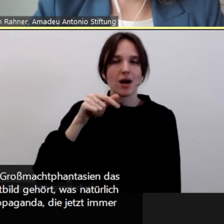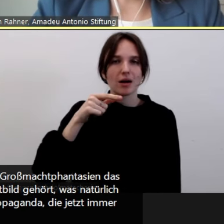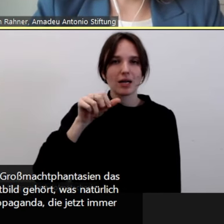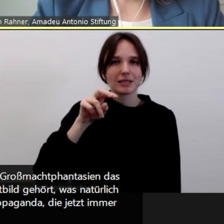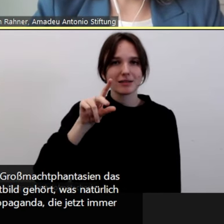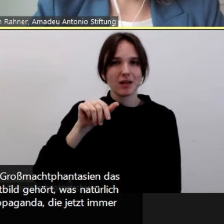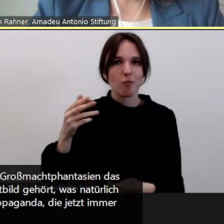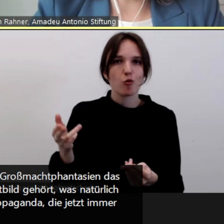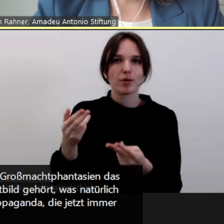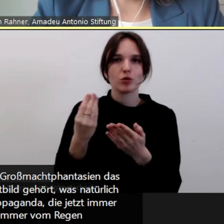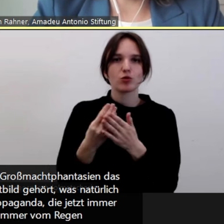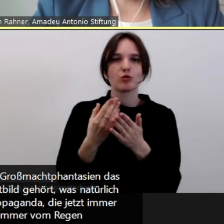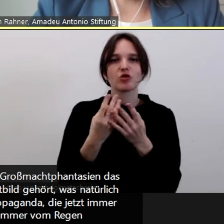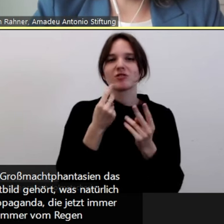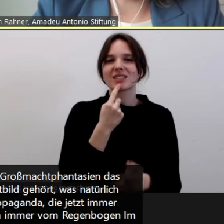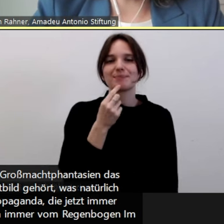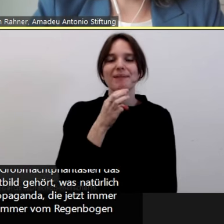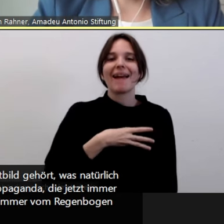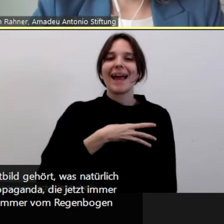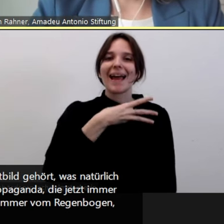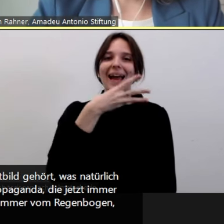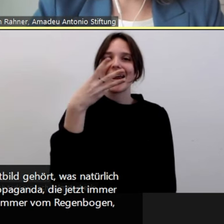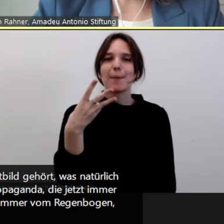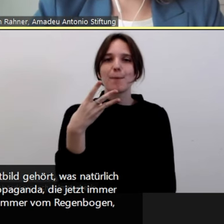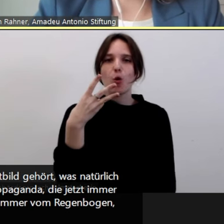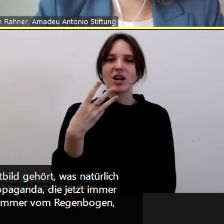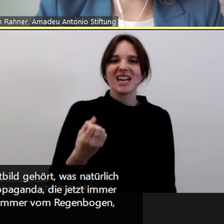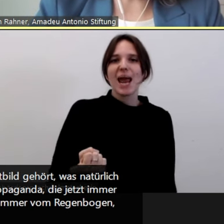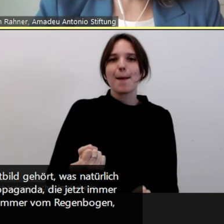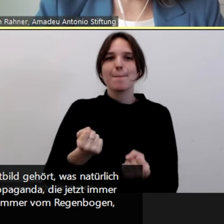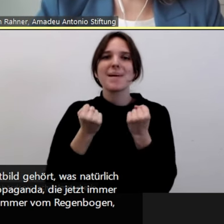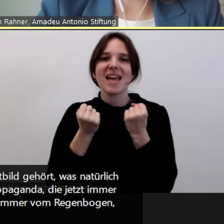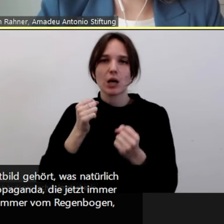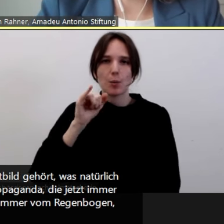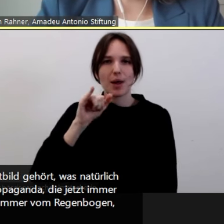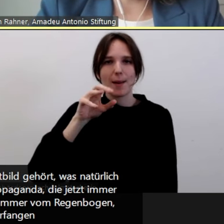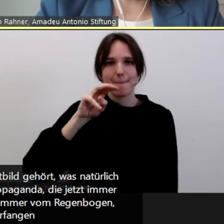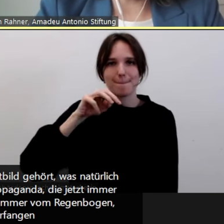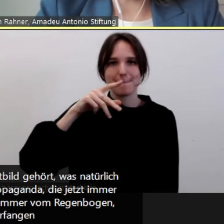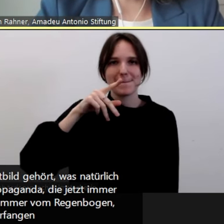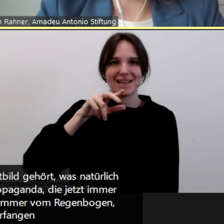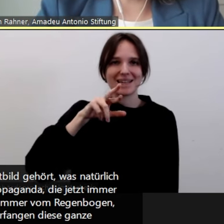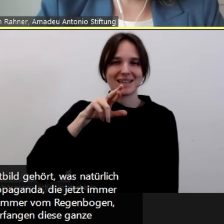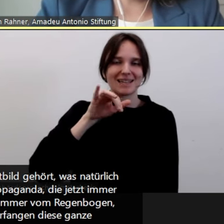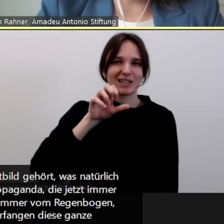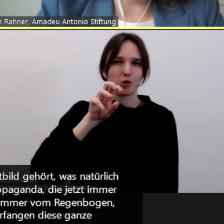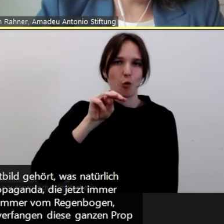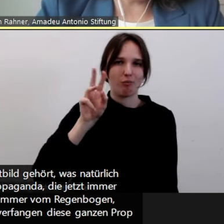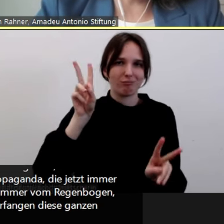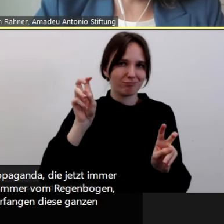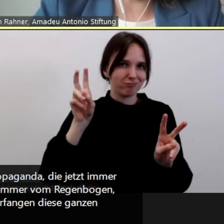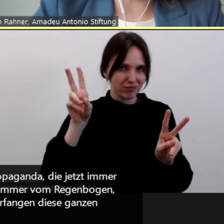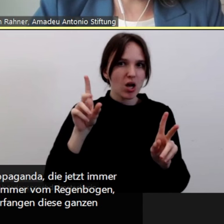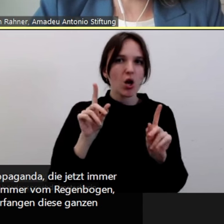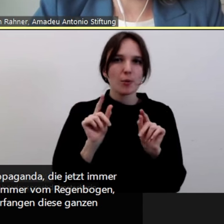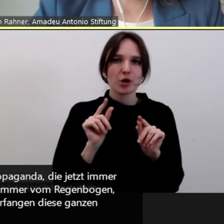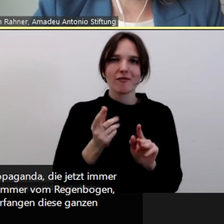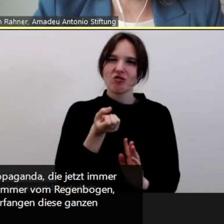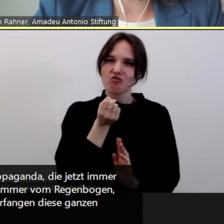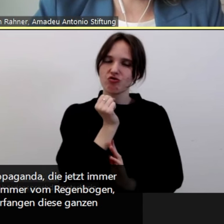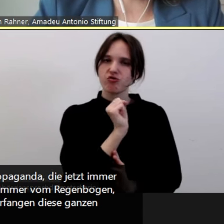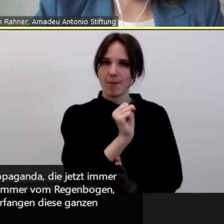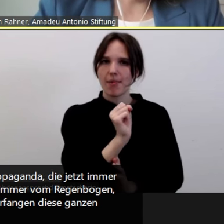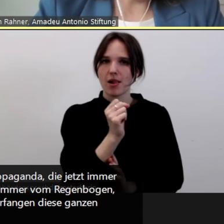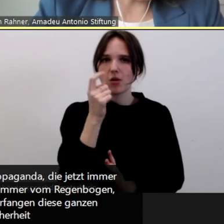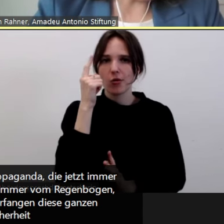da wird ja immer vom Regenbogenimperium und so weiter gesprochen. Und natürlich verfangen diese ganzen propagandistischen Mobilisierungen mit